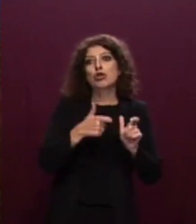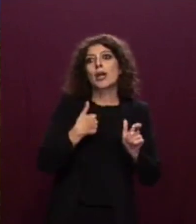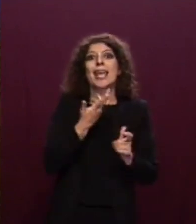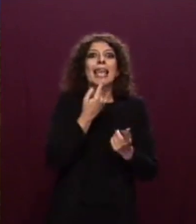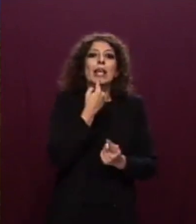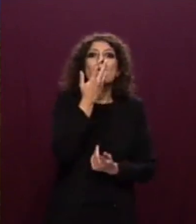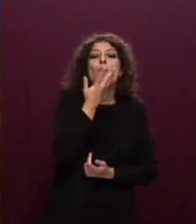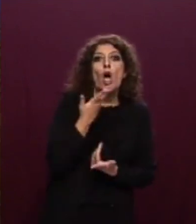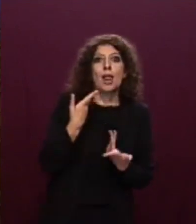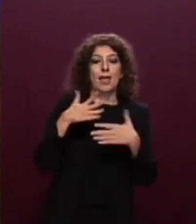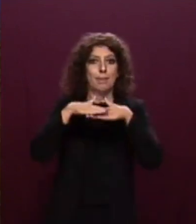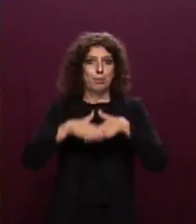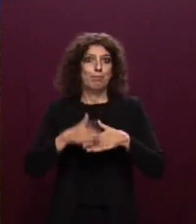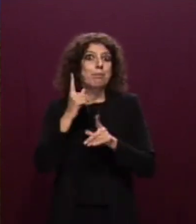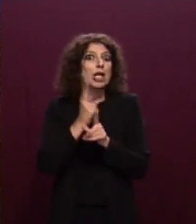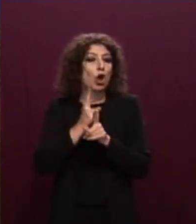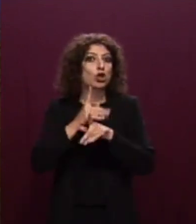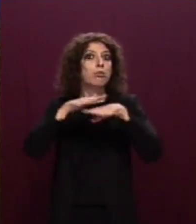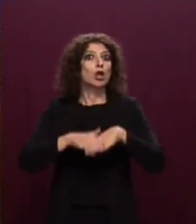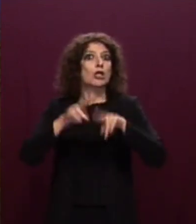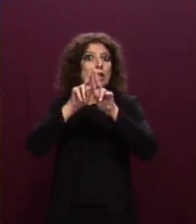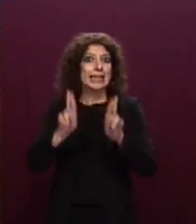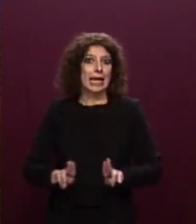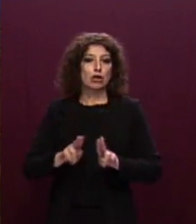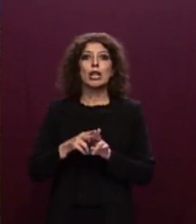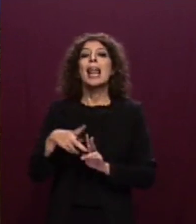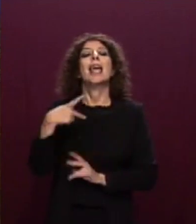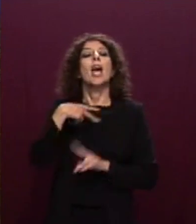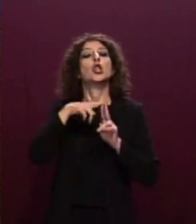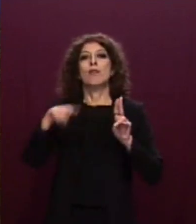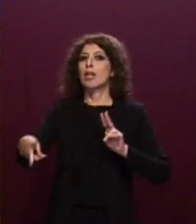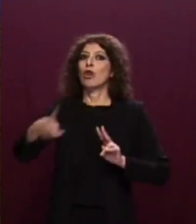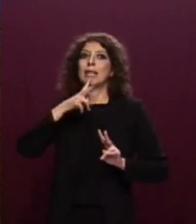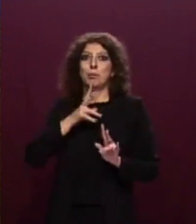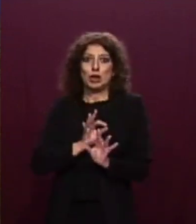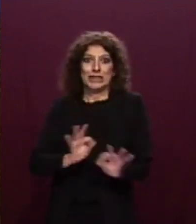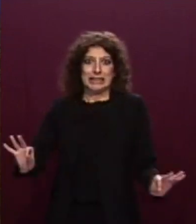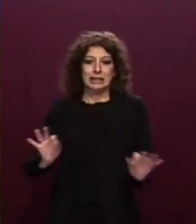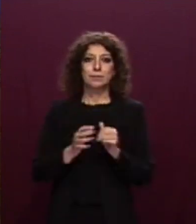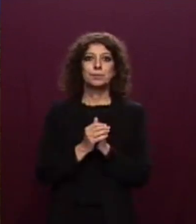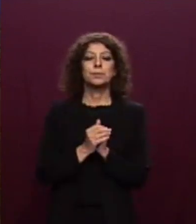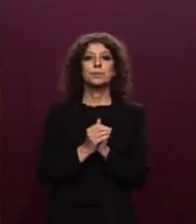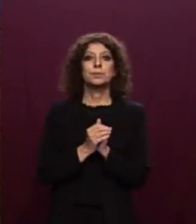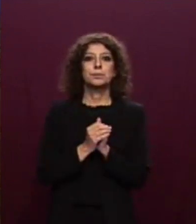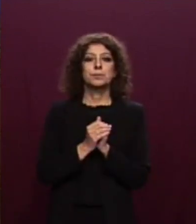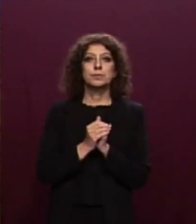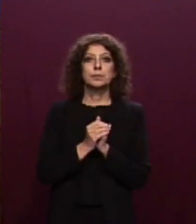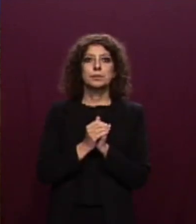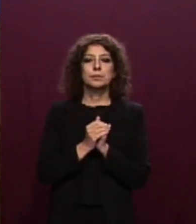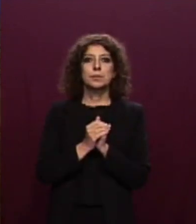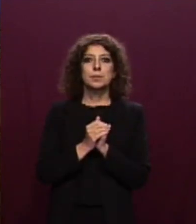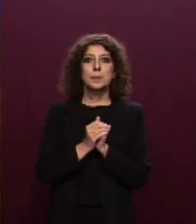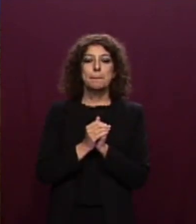protezione internazionale. Anche qui richiesta rimasta in evasa. Tuttavia, è bene precisare,